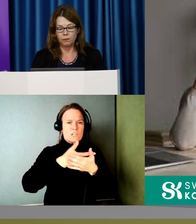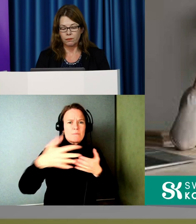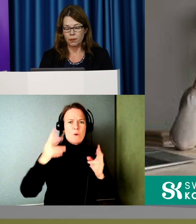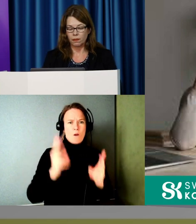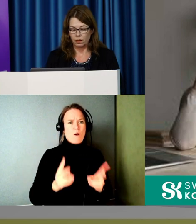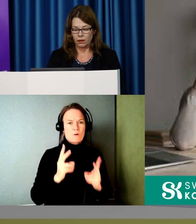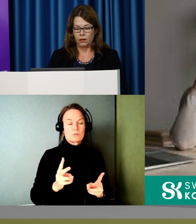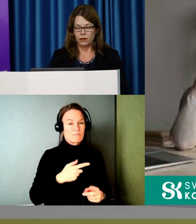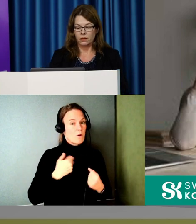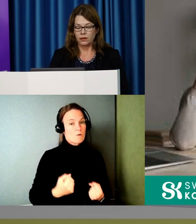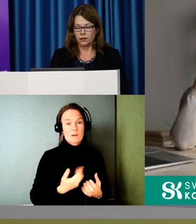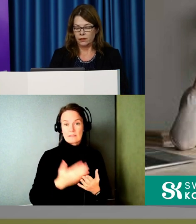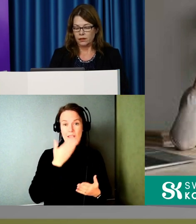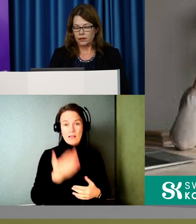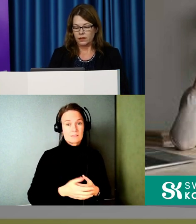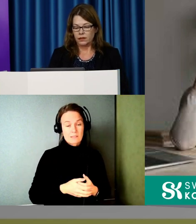också.